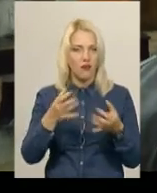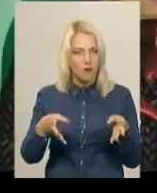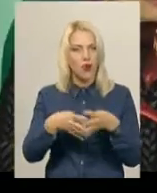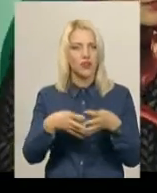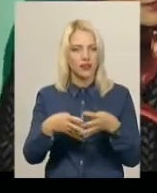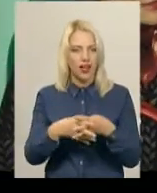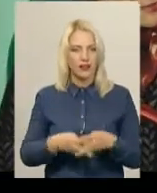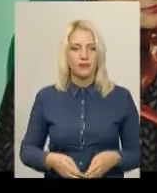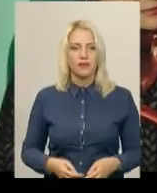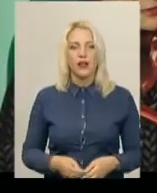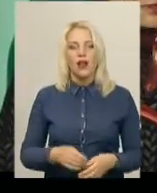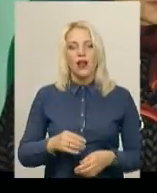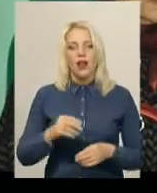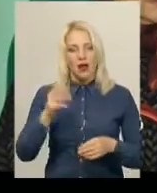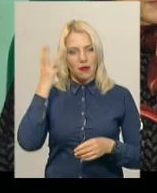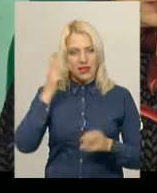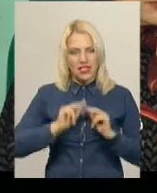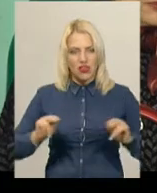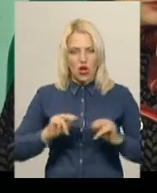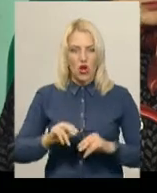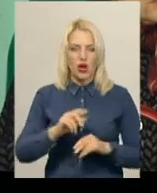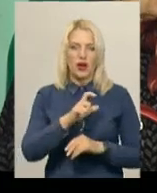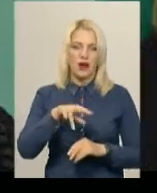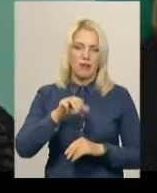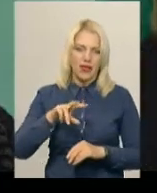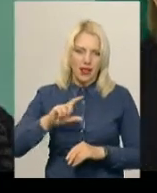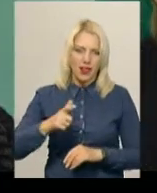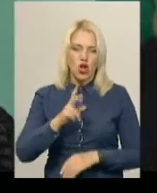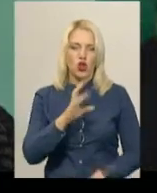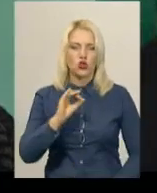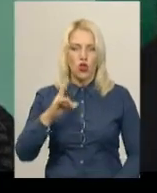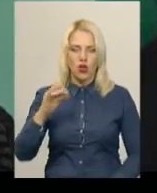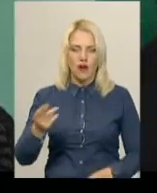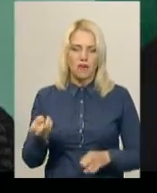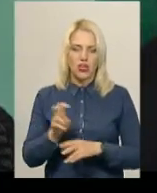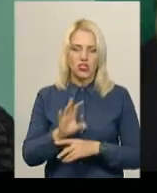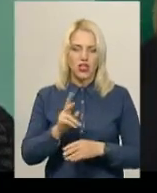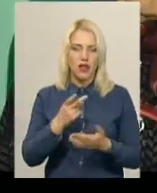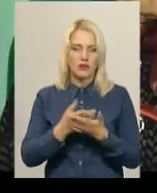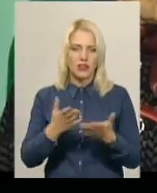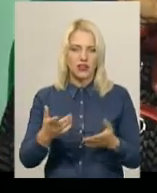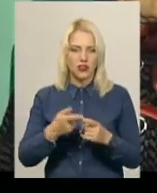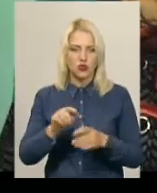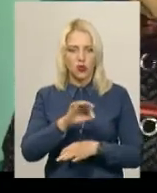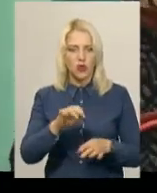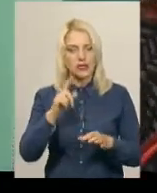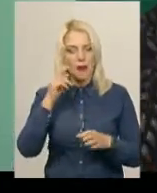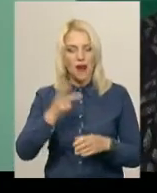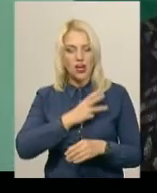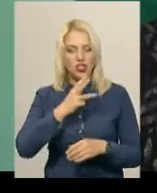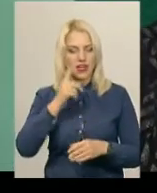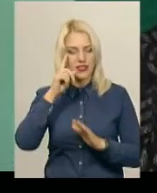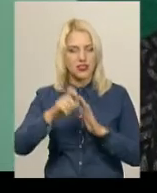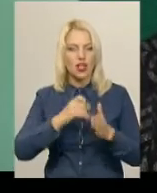поєднання. Хмельницькі вчителі Людмила Міль та Валентина Ксьонова прийшли на презентацію проєкту із бажанням дізнатися про нову сучасну